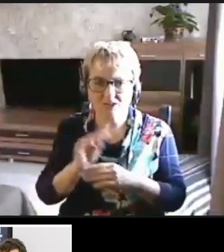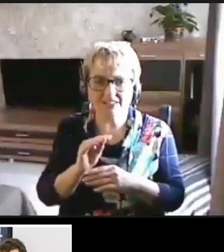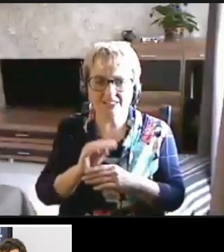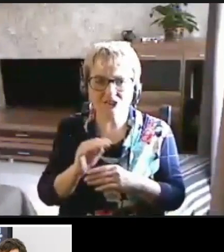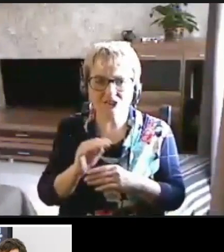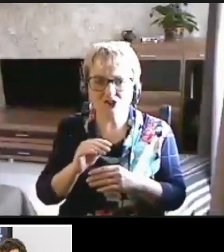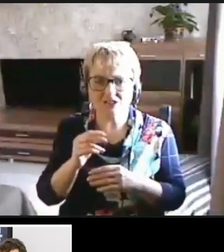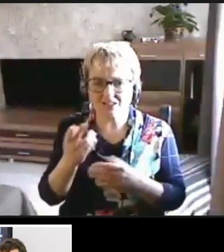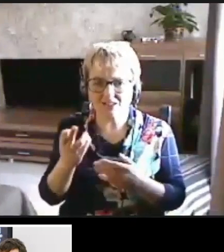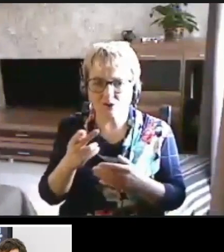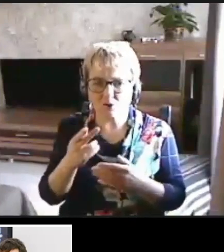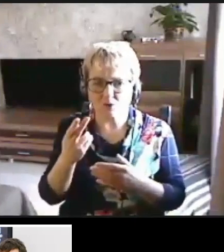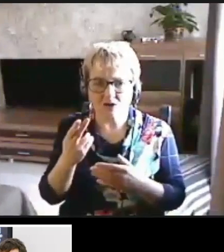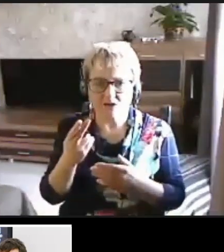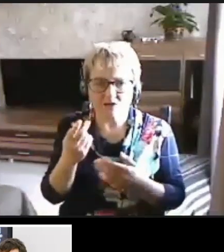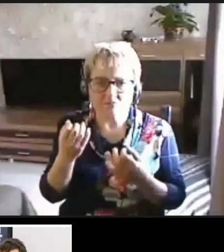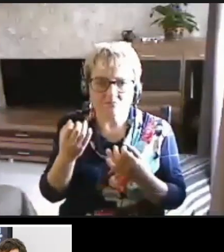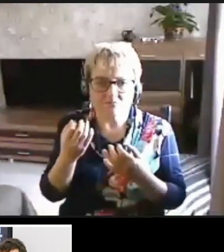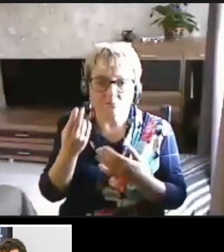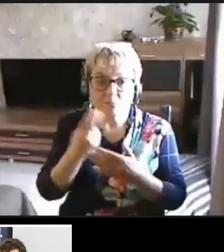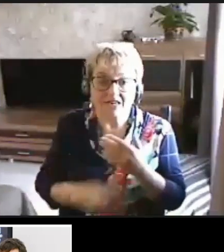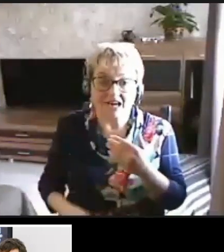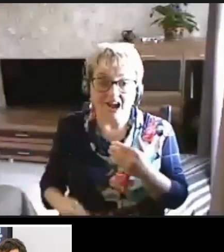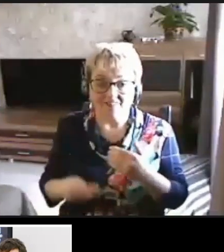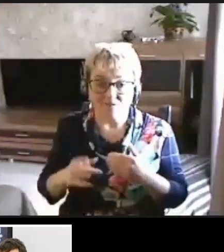провал доступности.